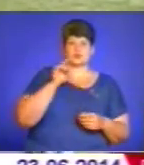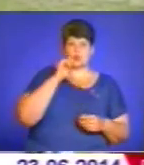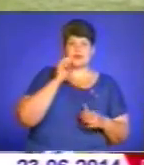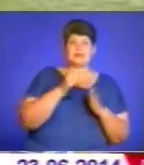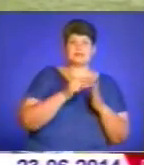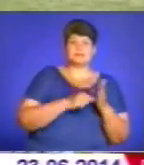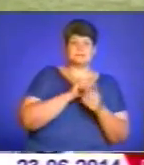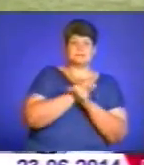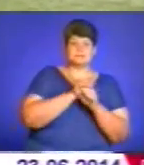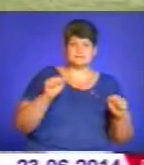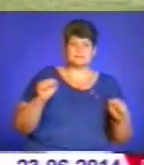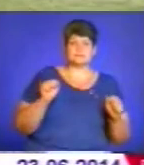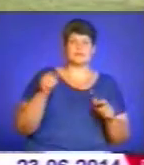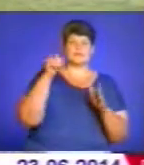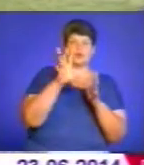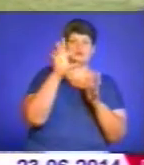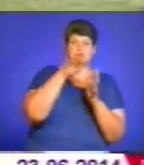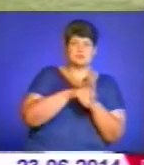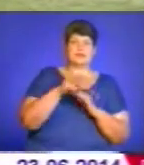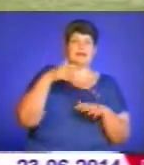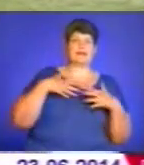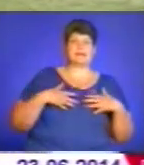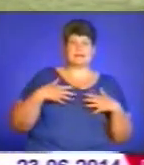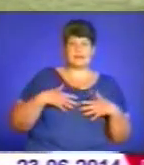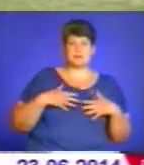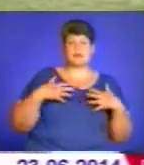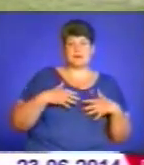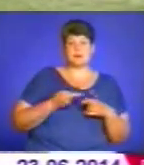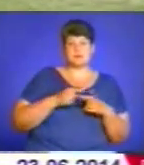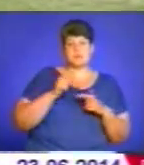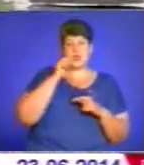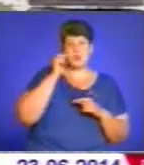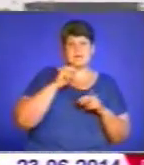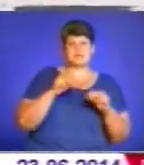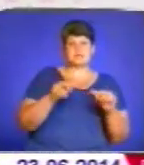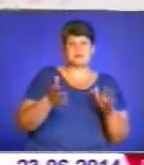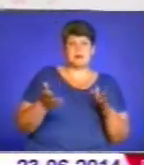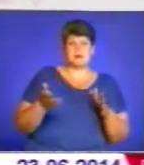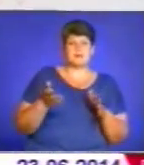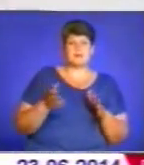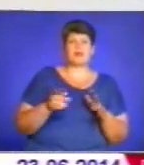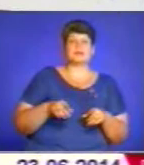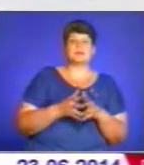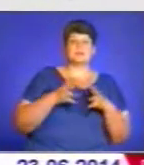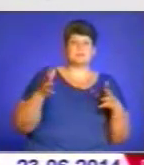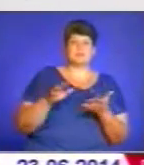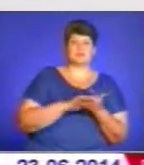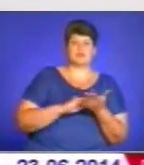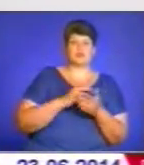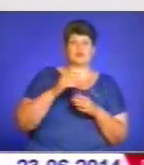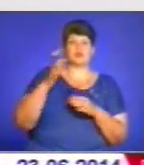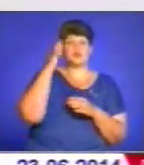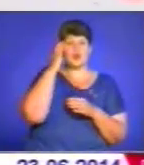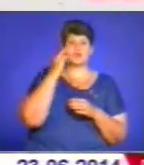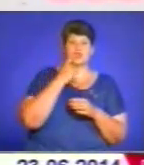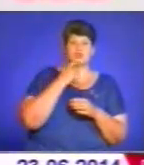неділима в тому ж рахунку і Крим. Тобто ми рахуємо, звичайно, що Крим – це українська земля. Найбільш повторювані кольори – чорний і червоний.